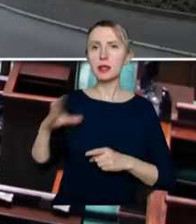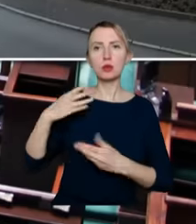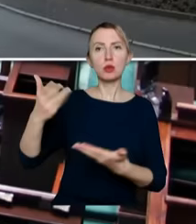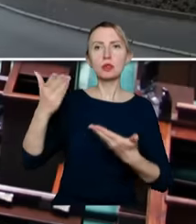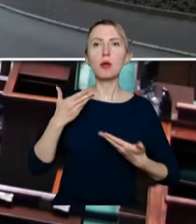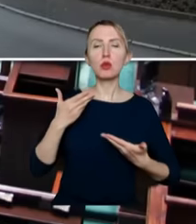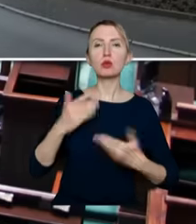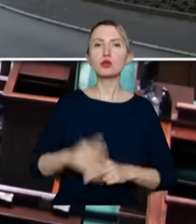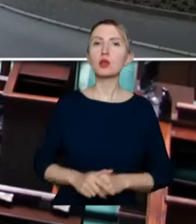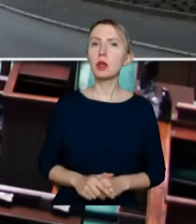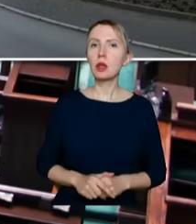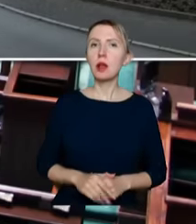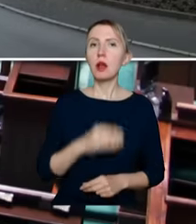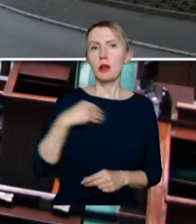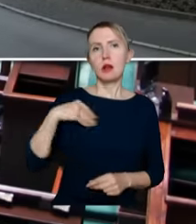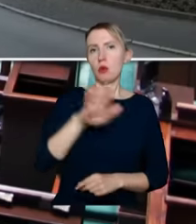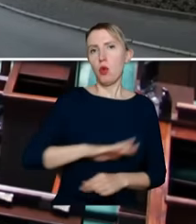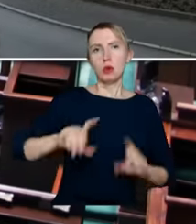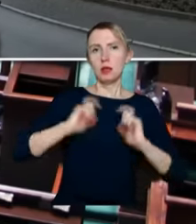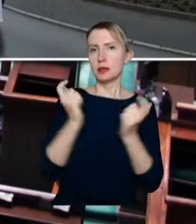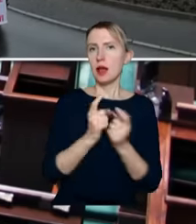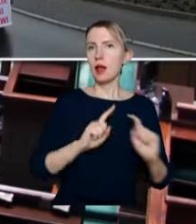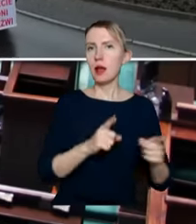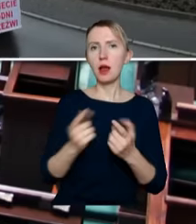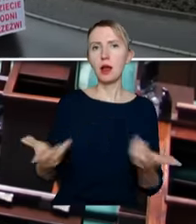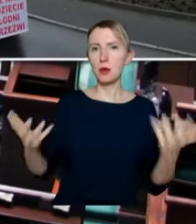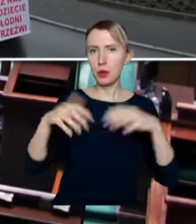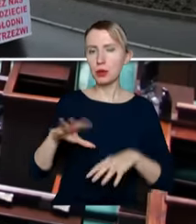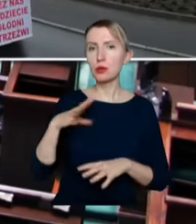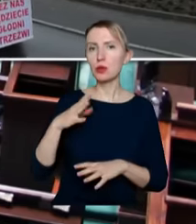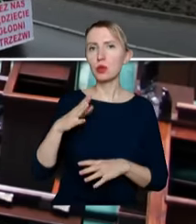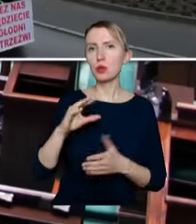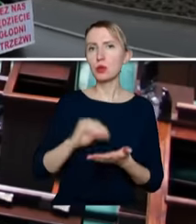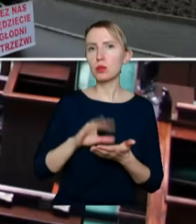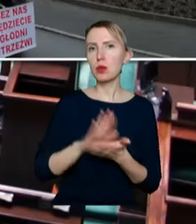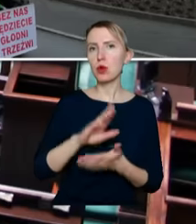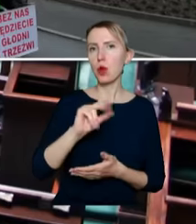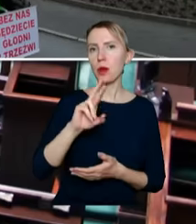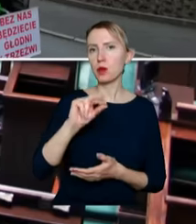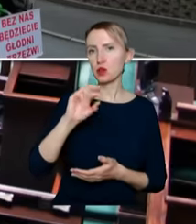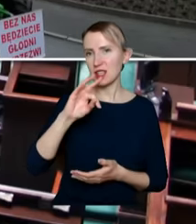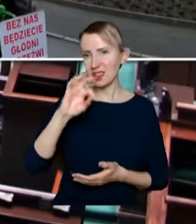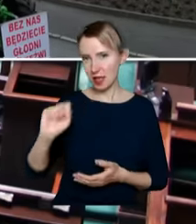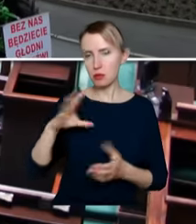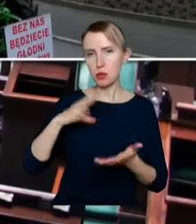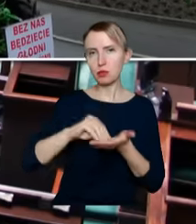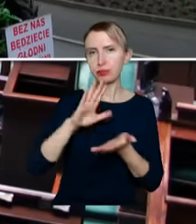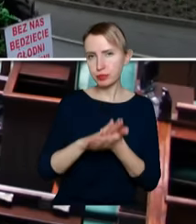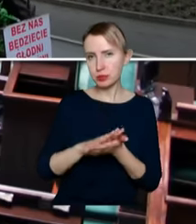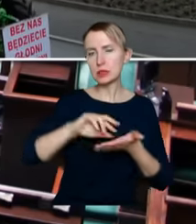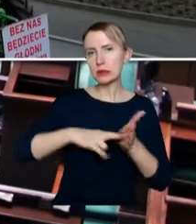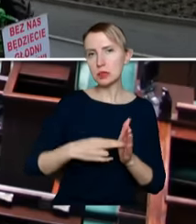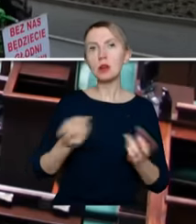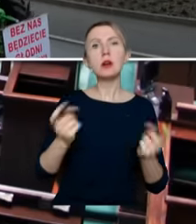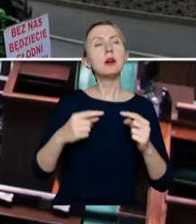w Polsce. Te, które są zeszone w kopach odrzecej, te, które zostały zawiązane niedawno, jako